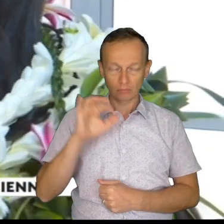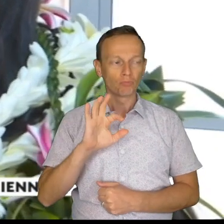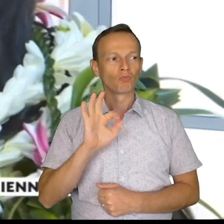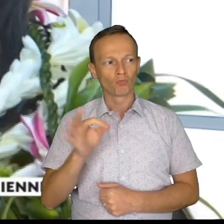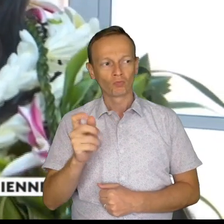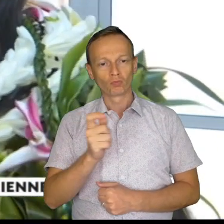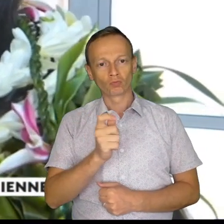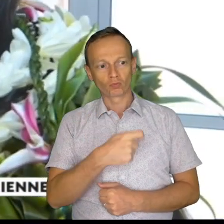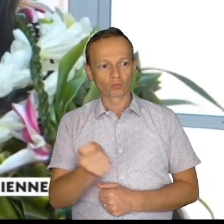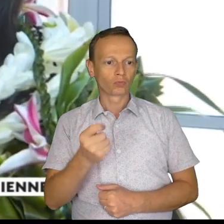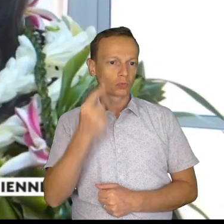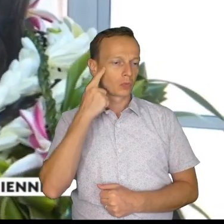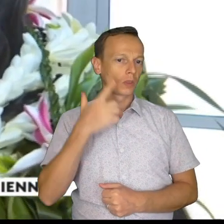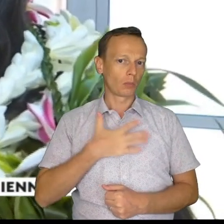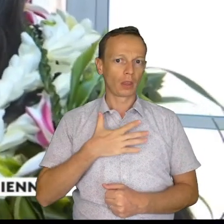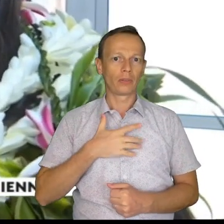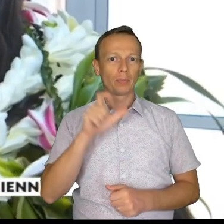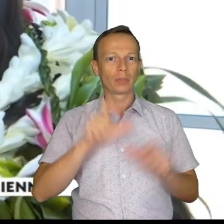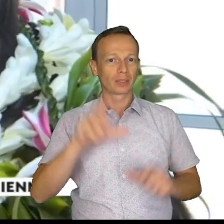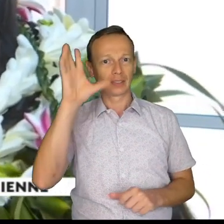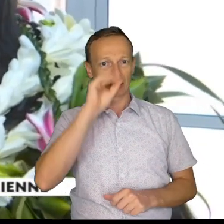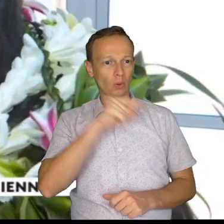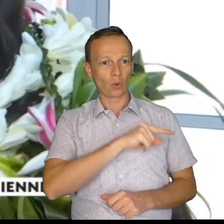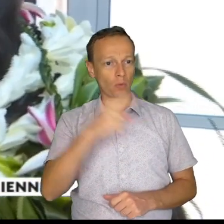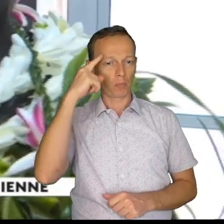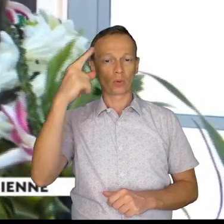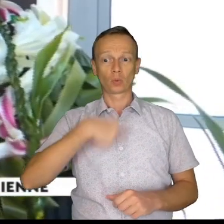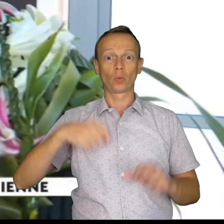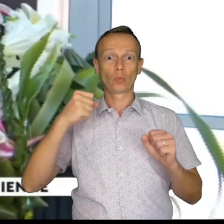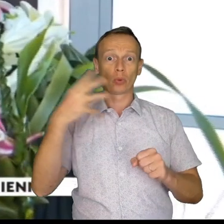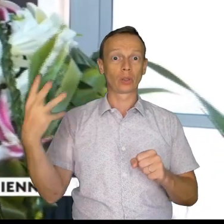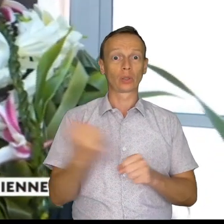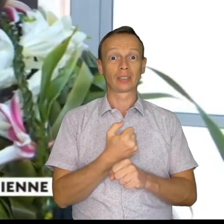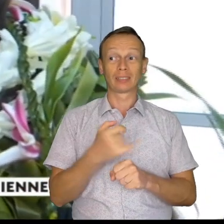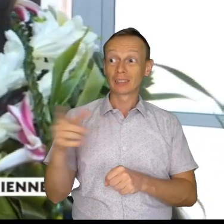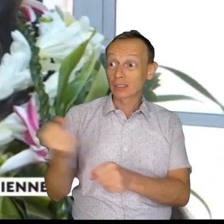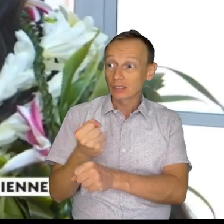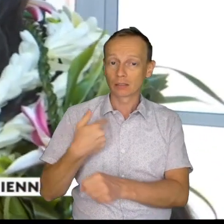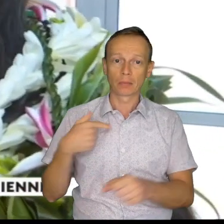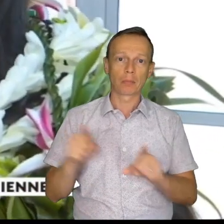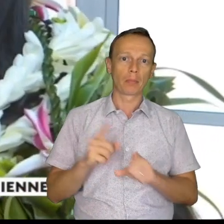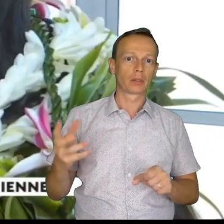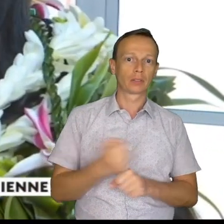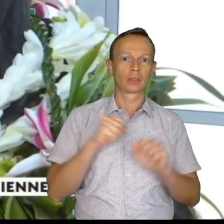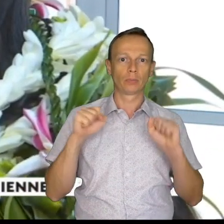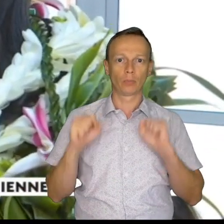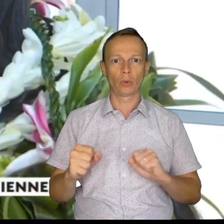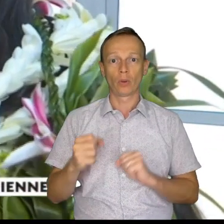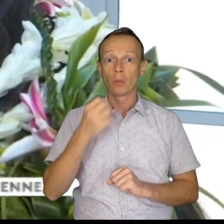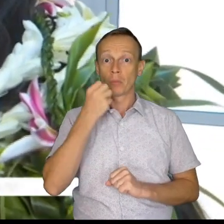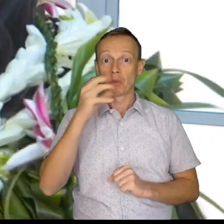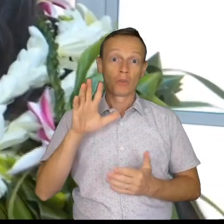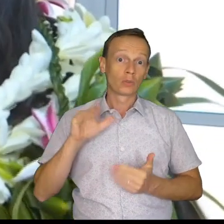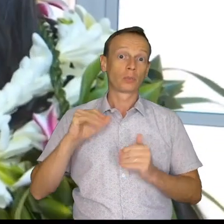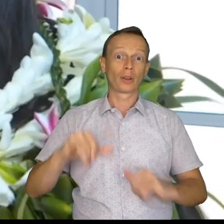que les étudiants vont se dire qu'on peut y arriver, si elle y est arrivée, elle peut le faire. Donc ça serait bien que les jeunes